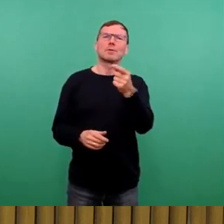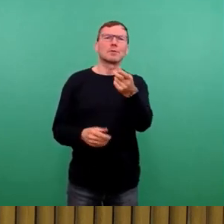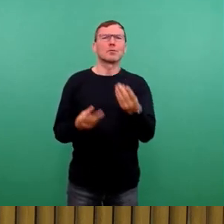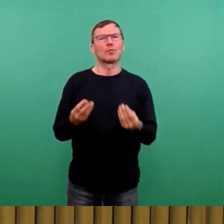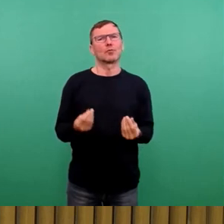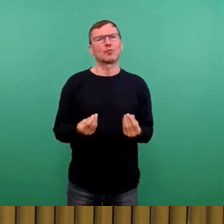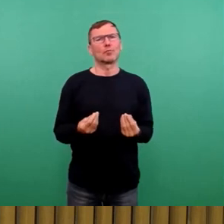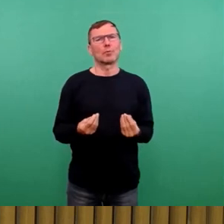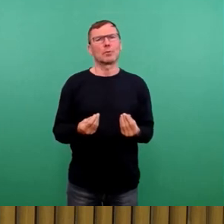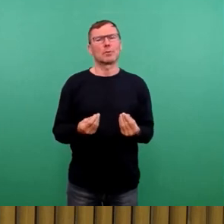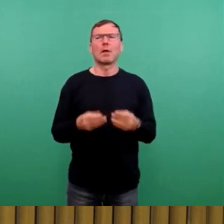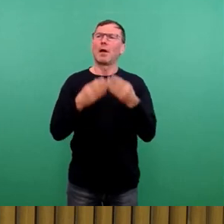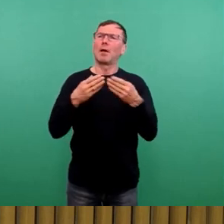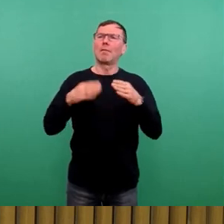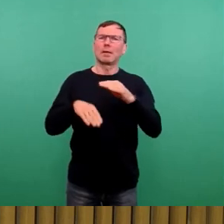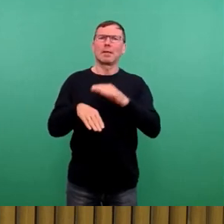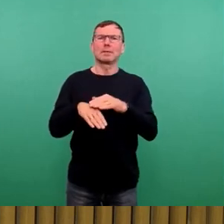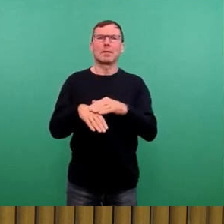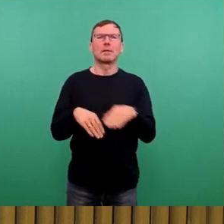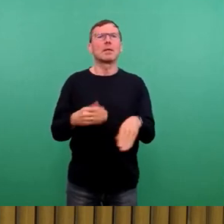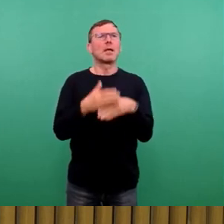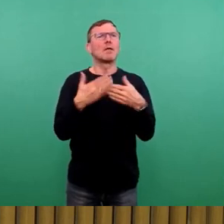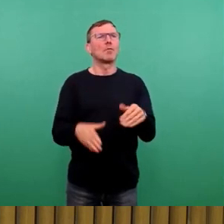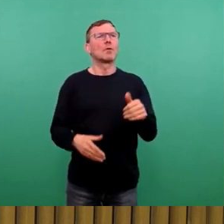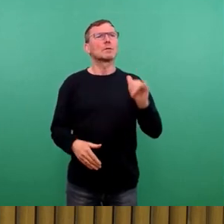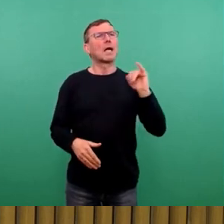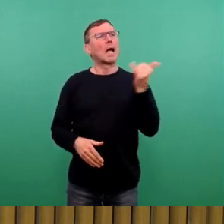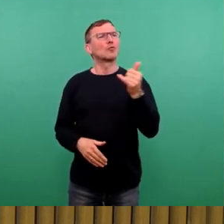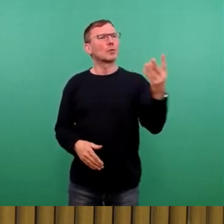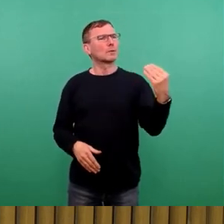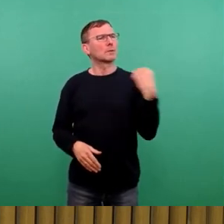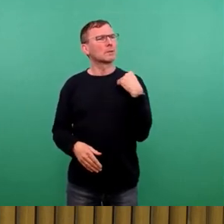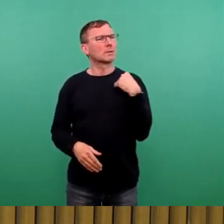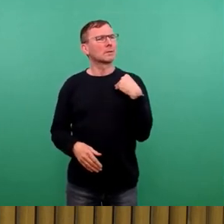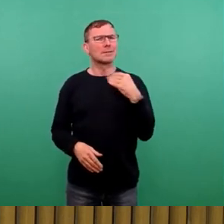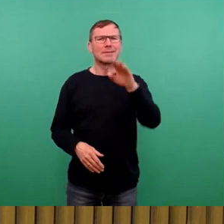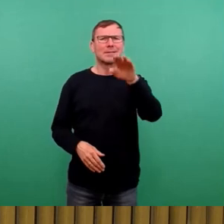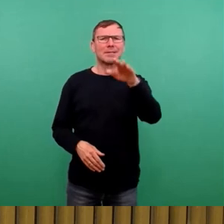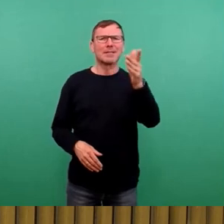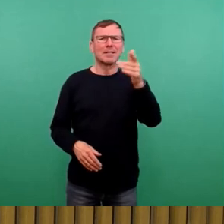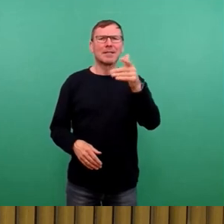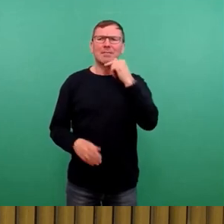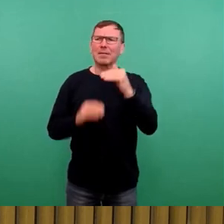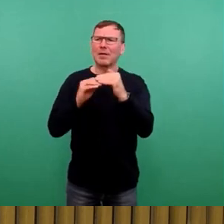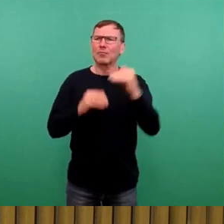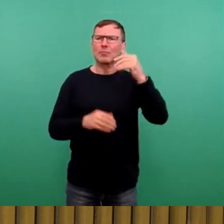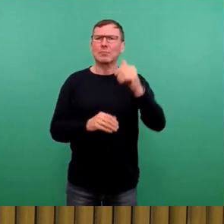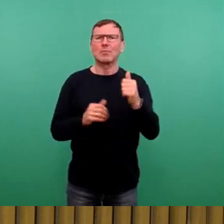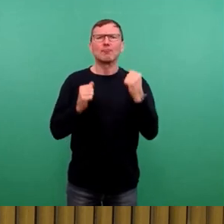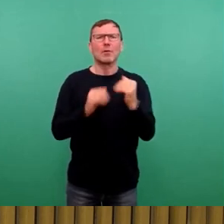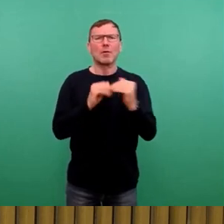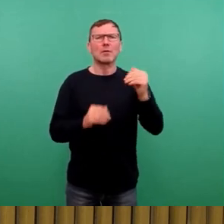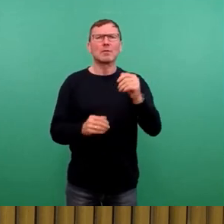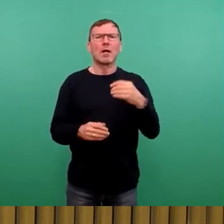wenn man in der Weihnachtszeit von hilflosen Touristen angesprochen worden ist, die die ja stark erhöhten Parkgebühren an den